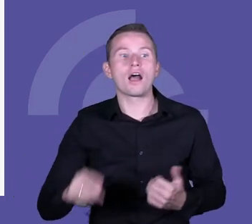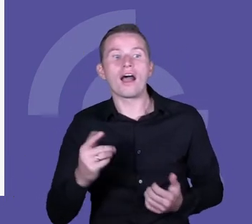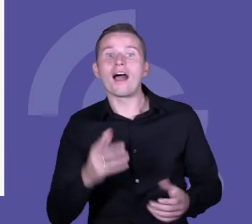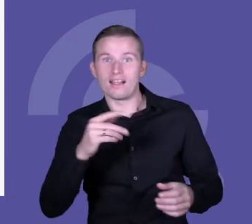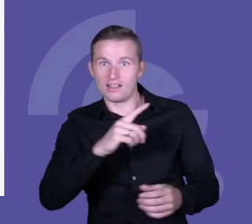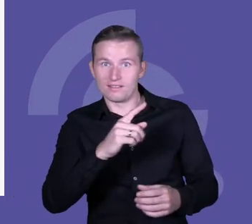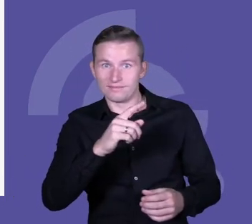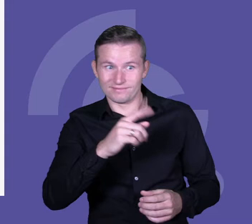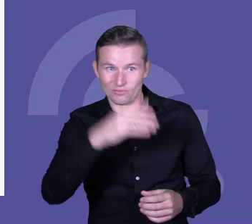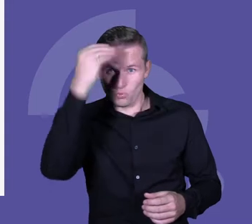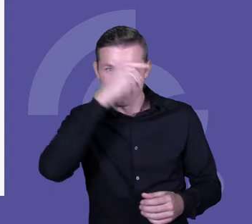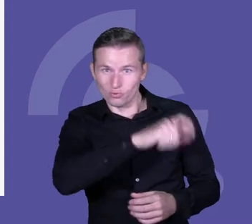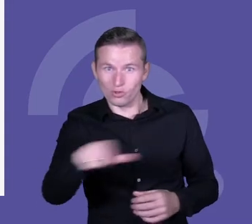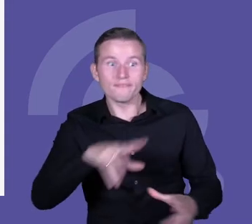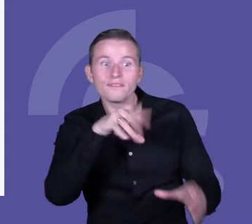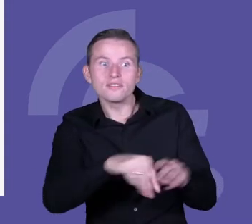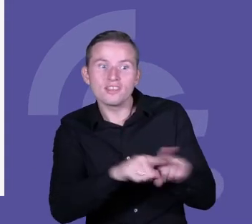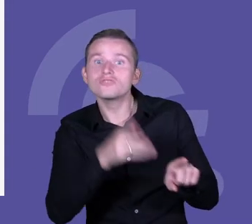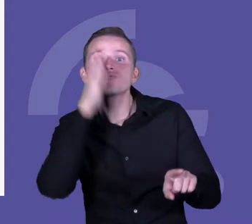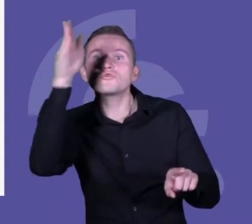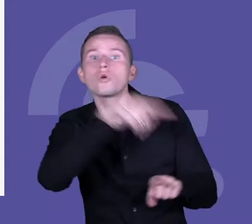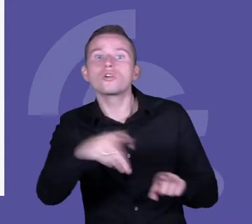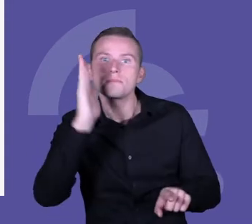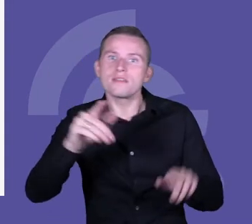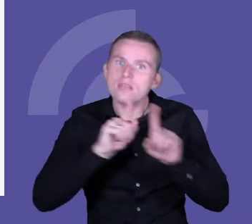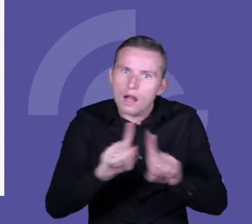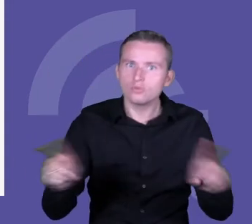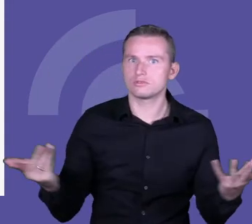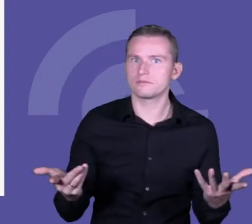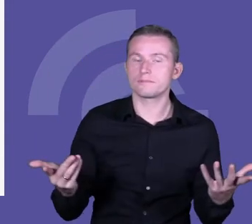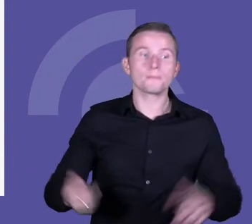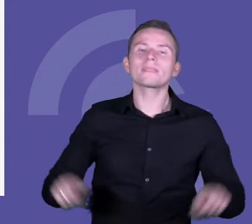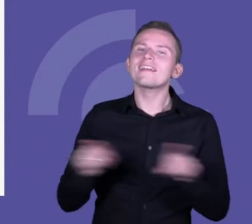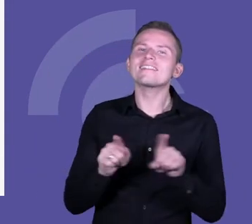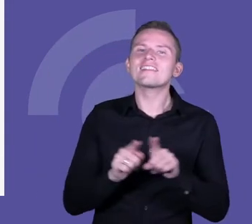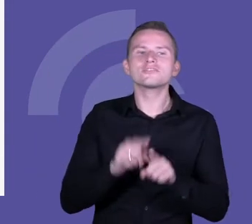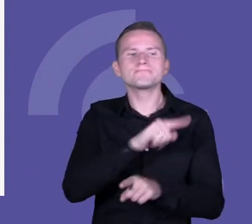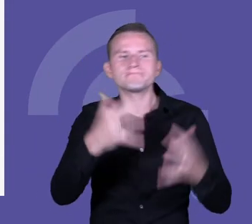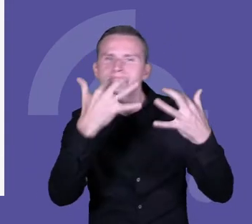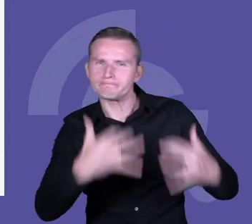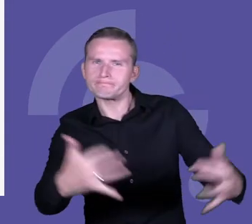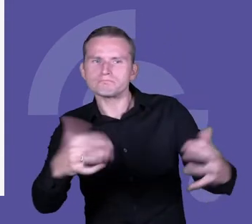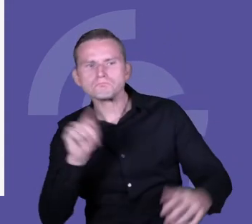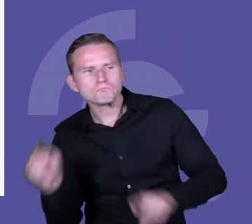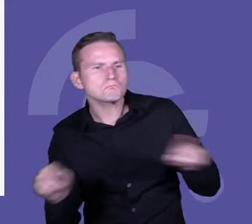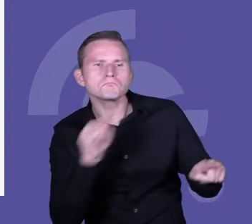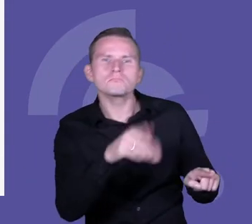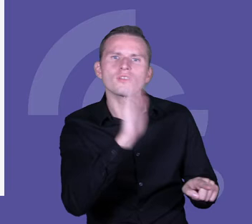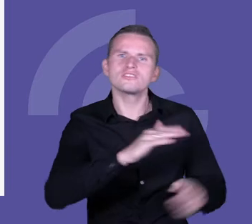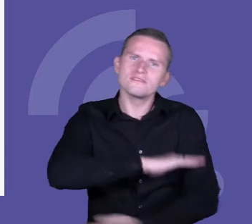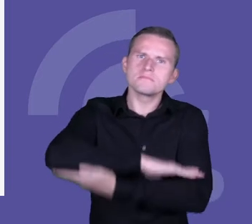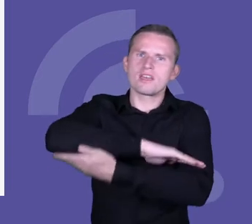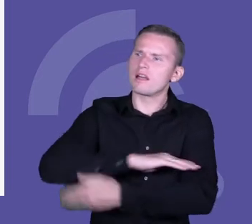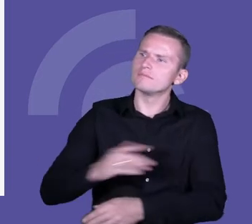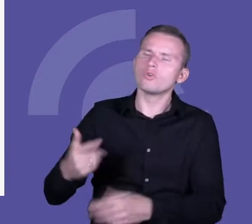uczniów też siedzą przyszli nauczyciele. Siedzą tam na przykład przed nami osoby, które będą zajmowały się wspieraniem osób starszych, osoby,